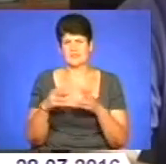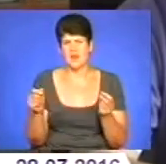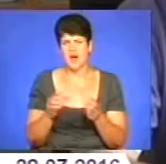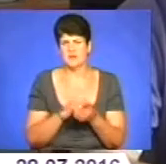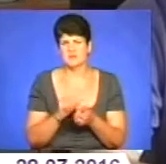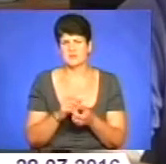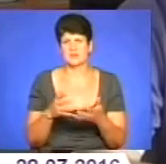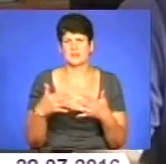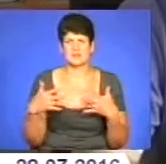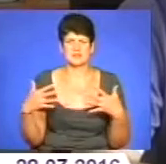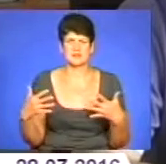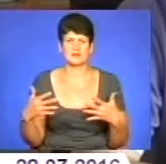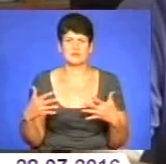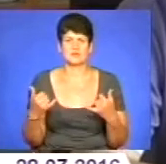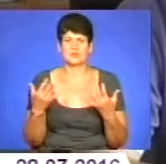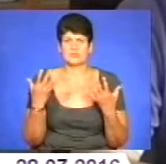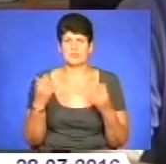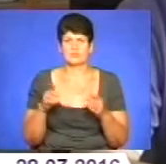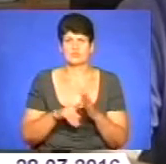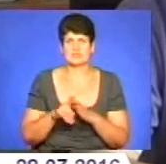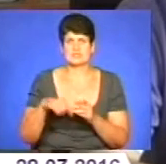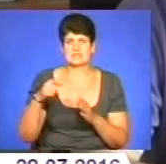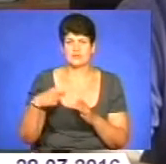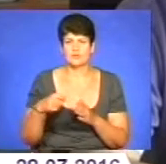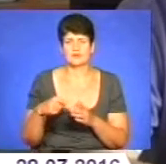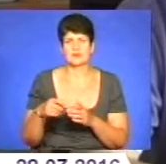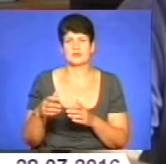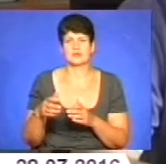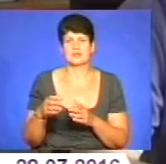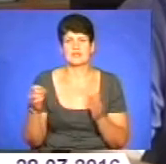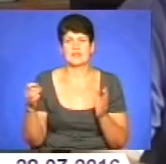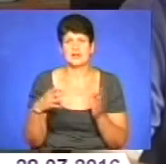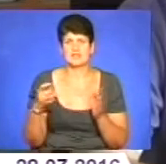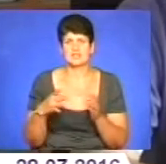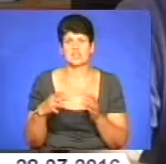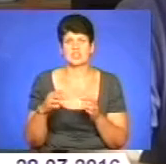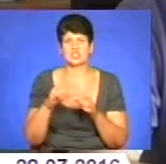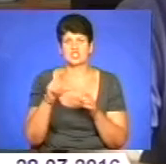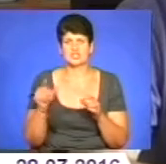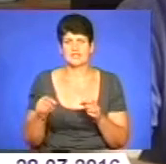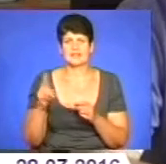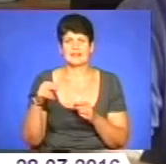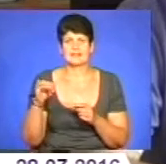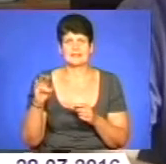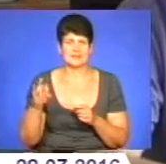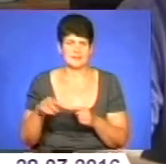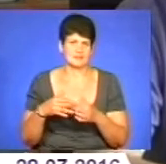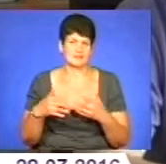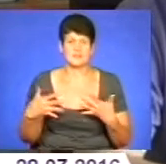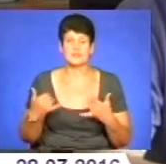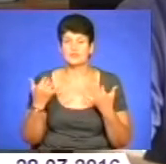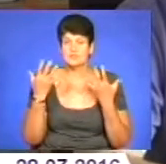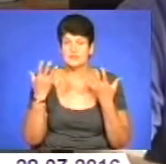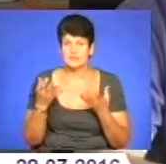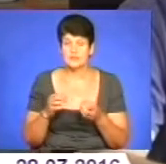або на сьогоднішній день вже почалися закрутки. Це і кавуни, і шкірки, динь, і так даліше. На сьогоднішній день дану